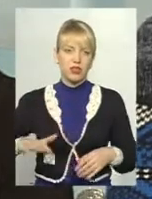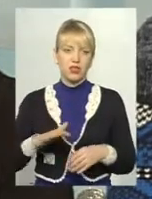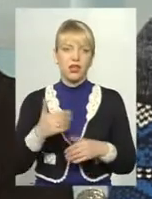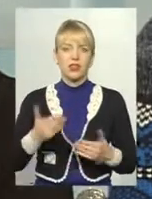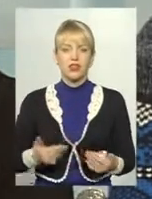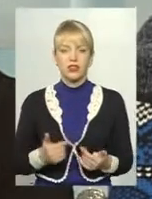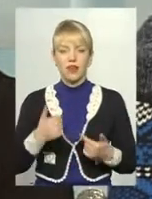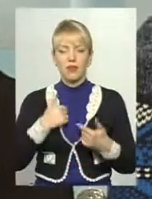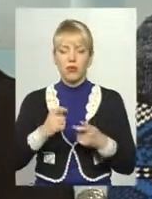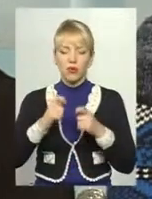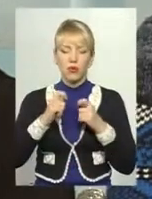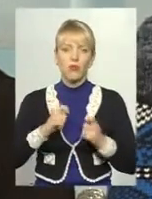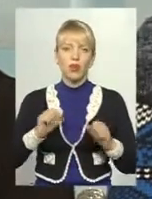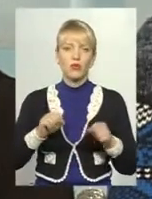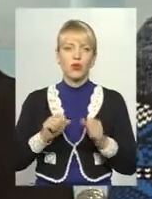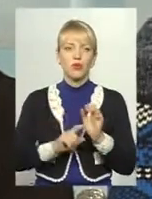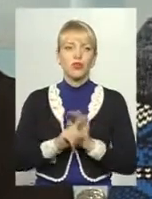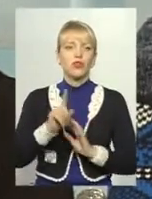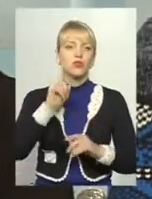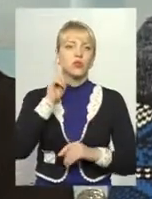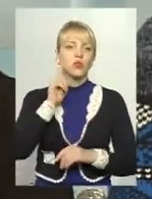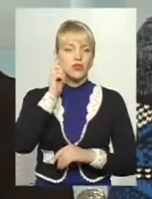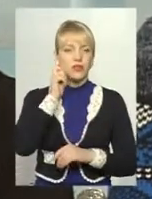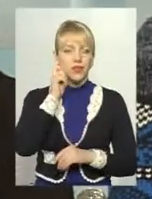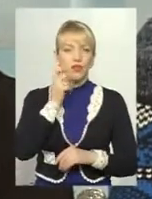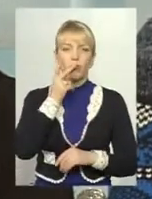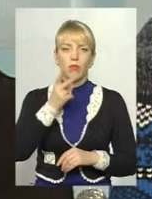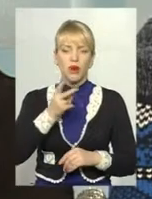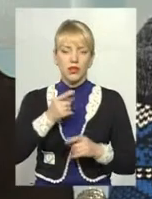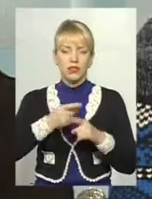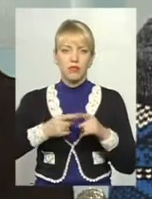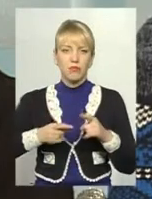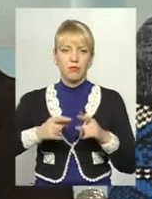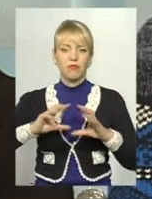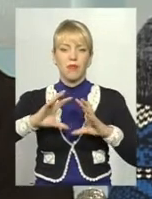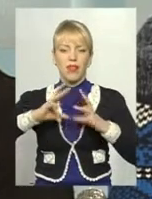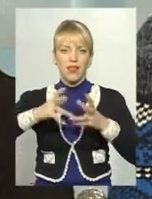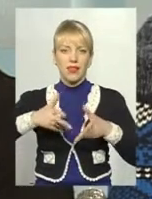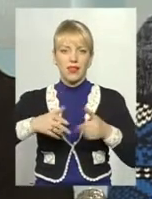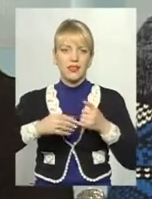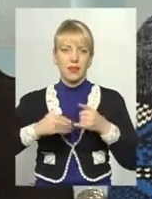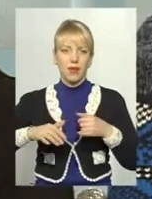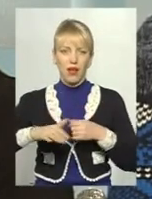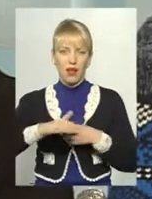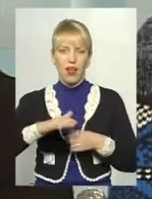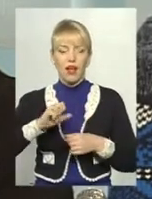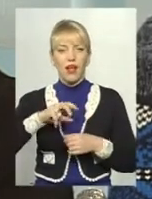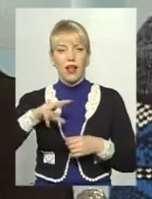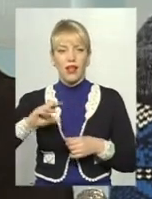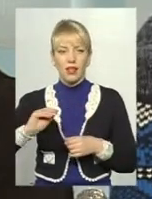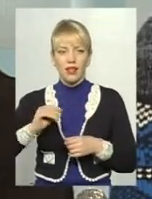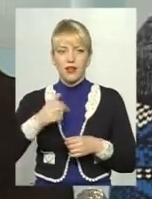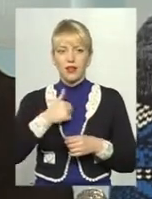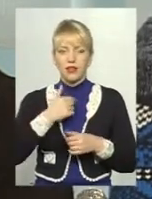подарувало можливість, починаючи з юних років, побачити пів планети Земля, може, навіть і більше. Але немає